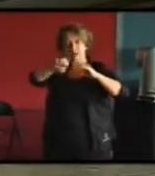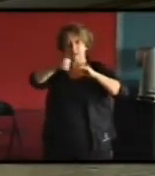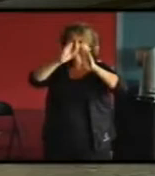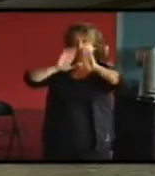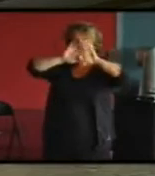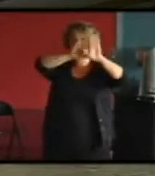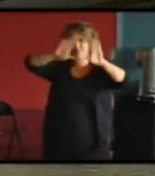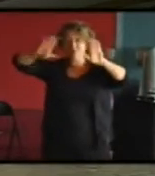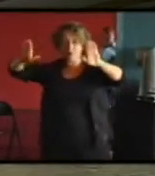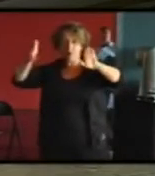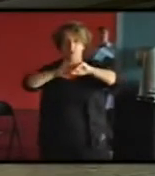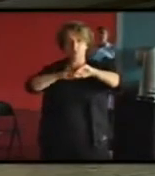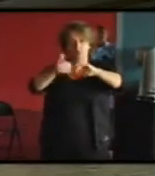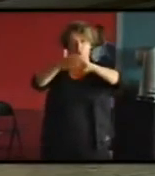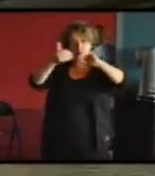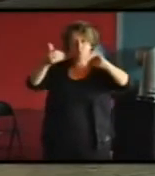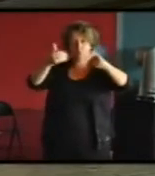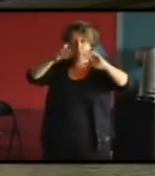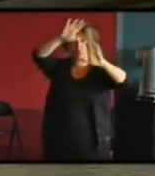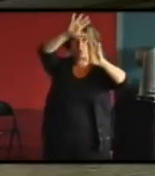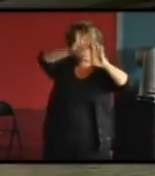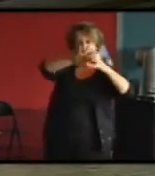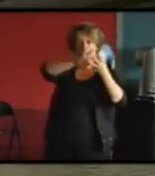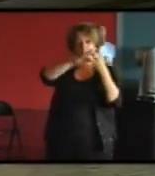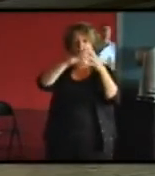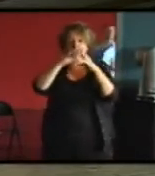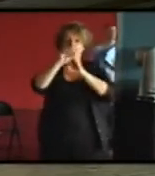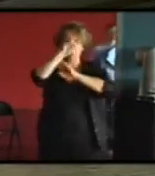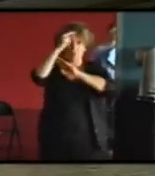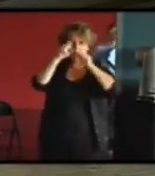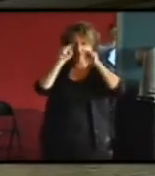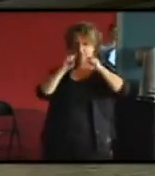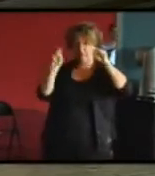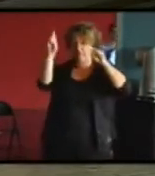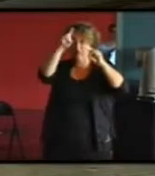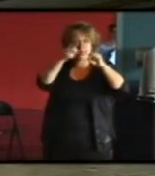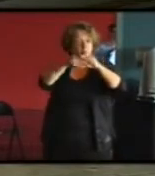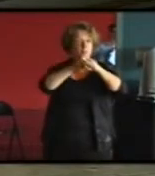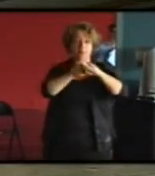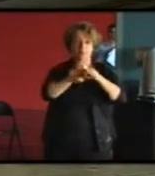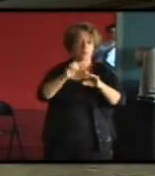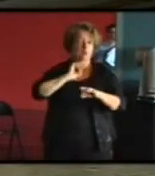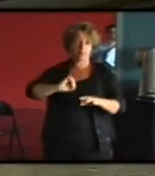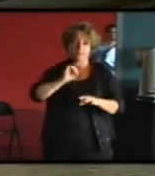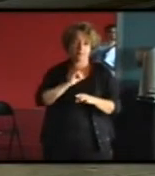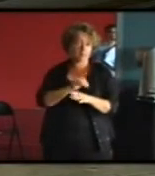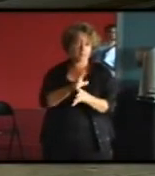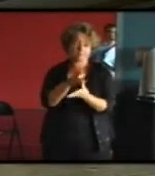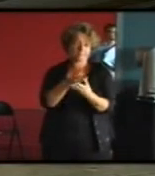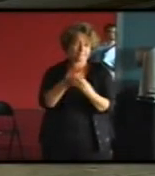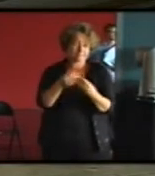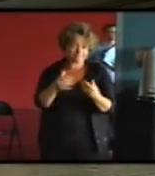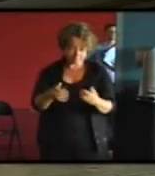et qu'à la sortie voilà les bâtiments s'autodétruits et en plus l'isolation intérieure a produit